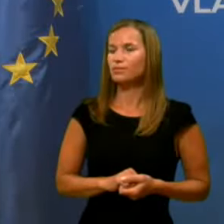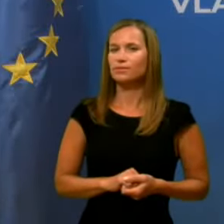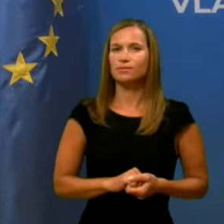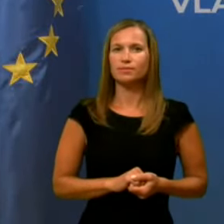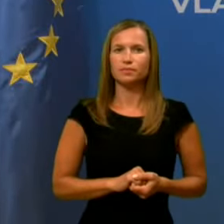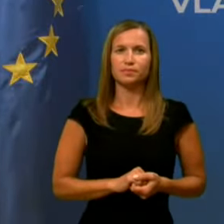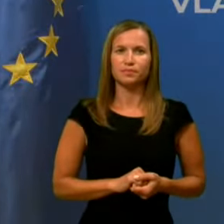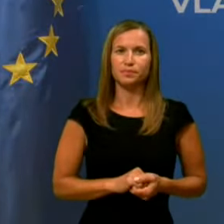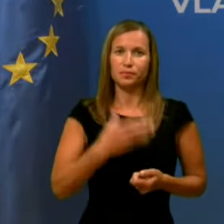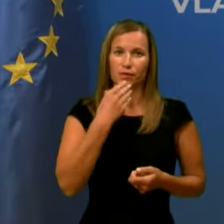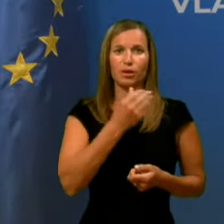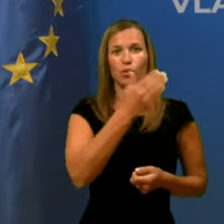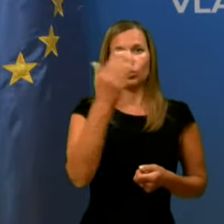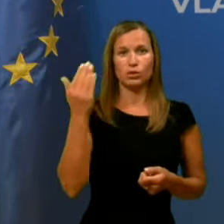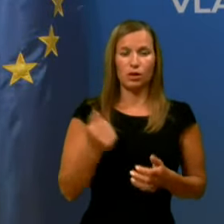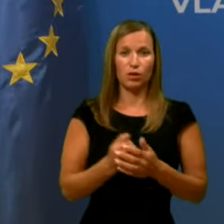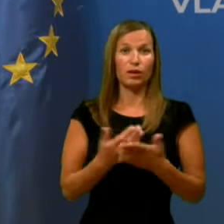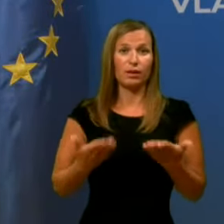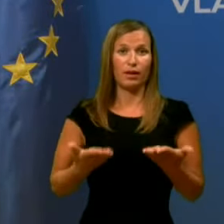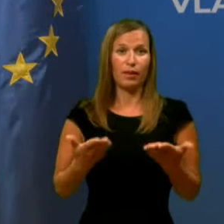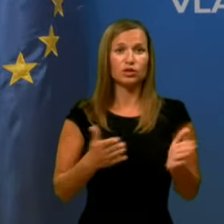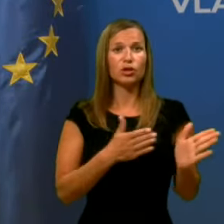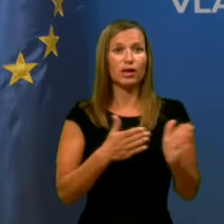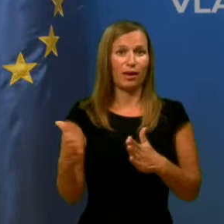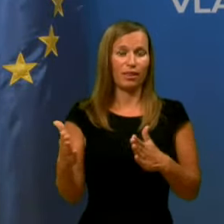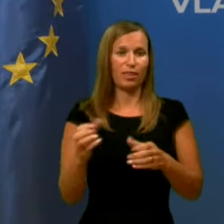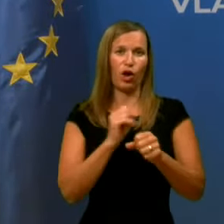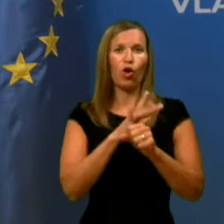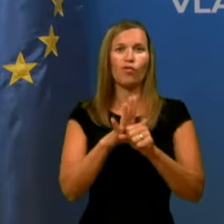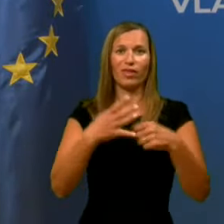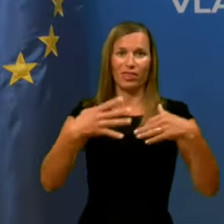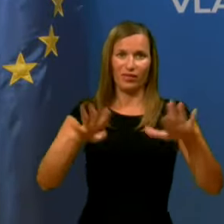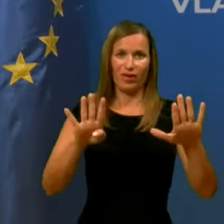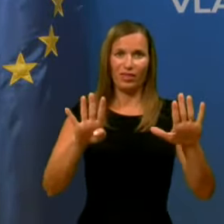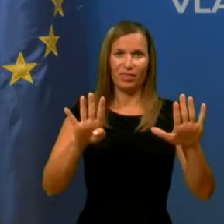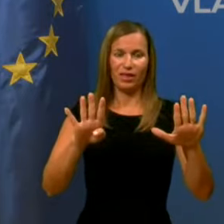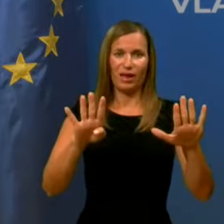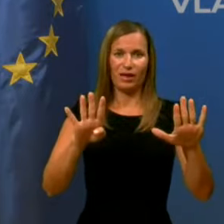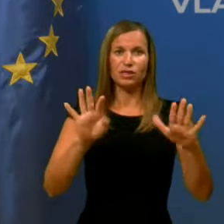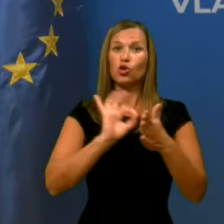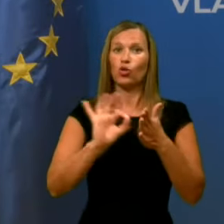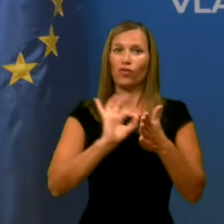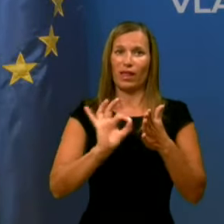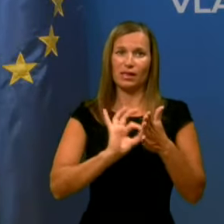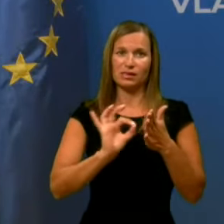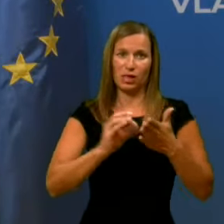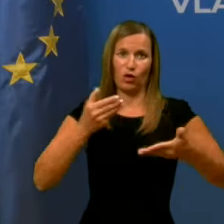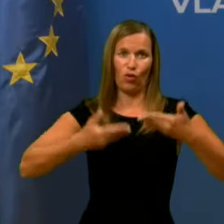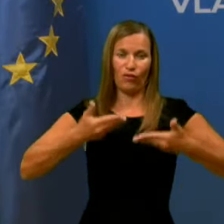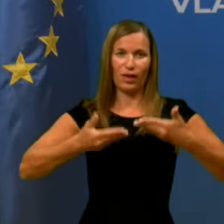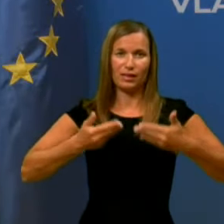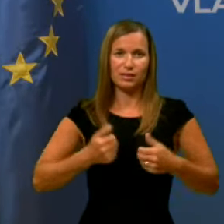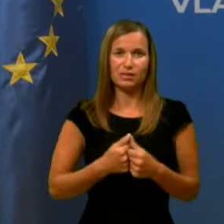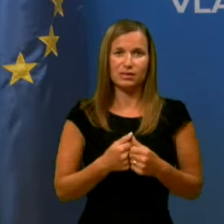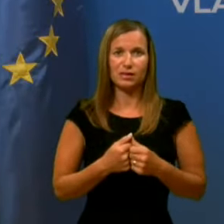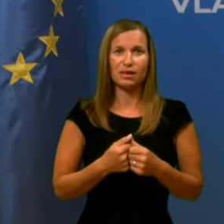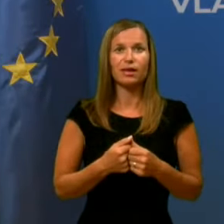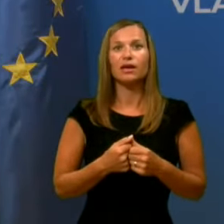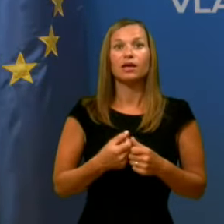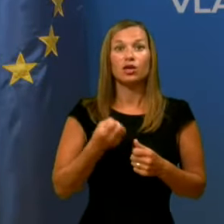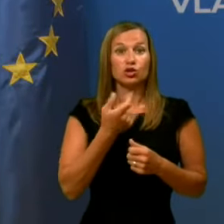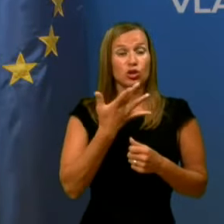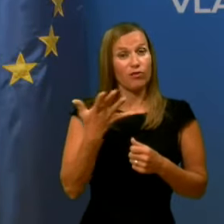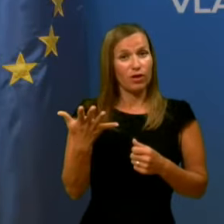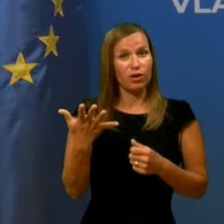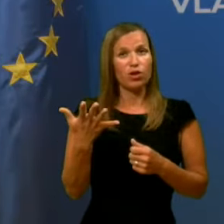Lepo pozdravljeni na današnji redni COVID-19 novinarski konferenci. Število